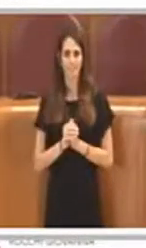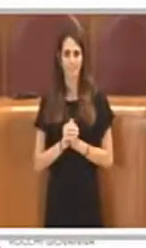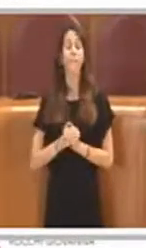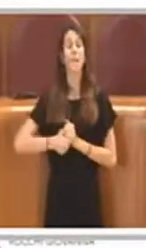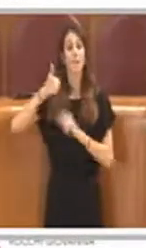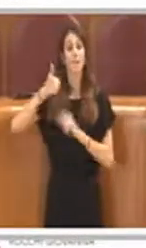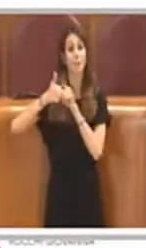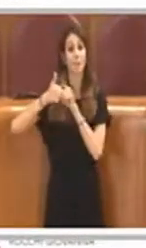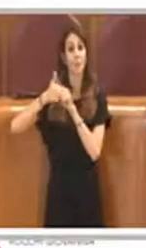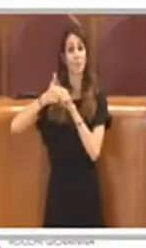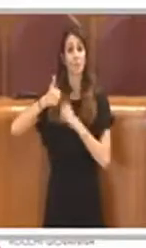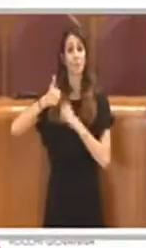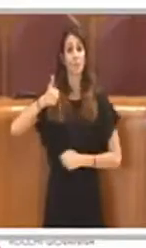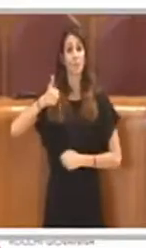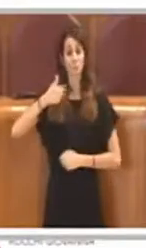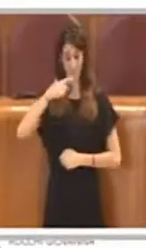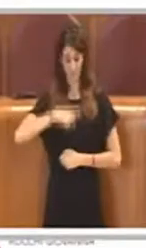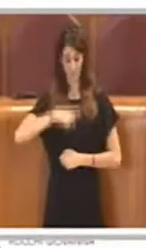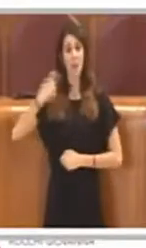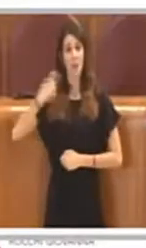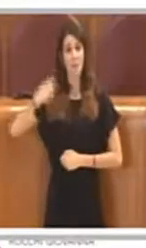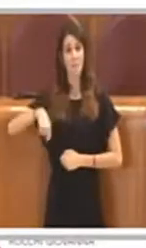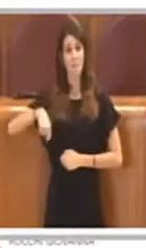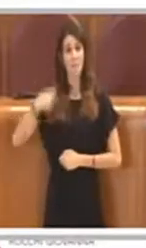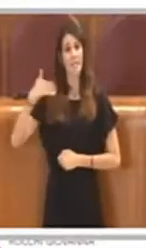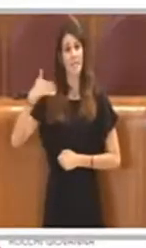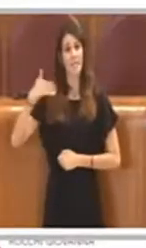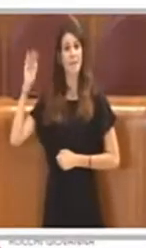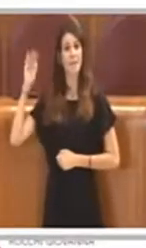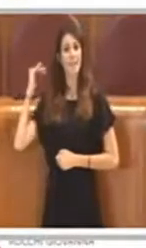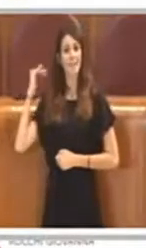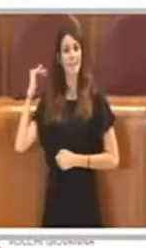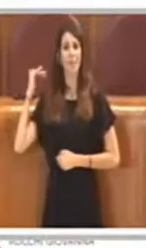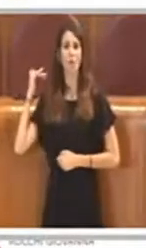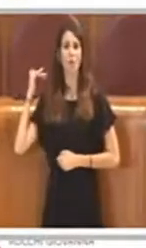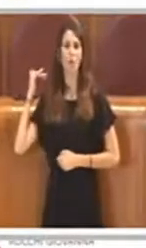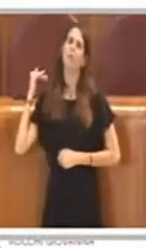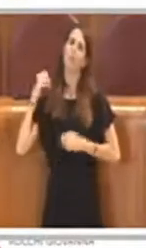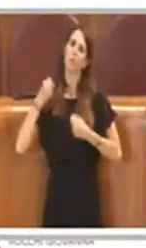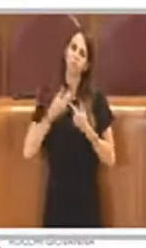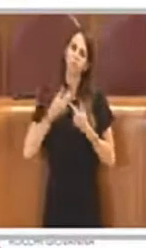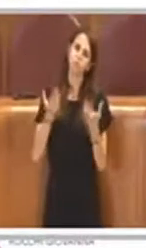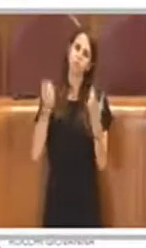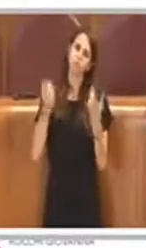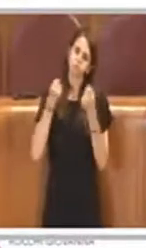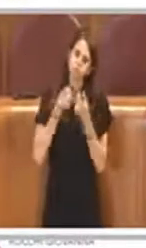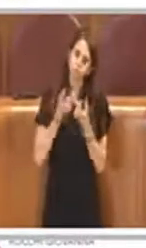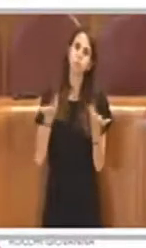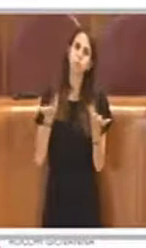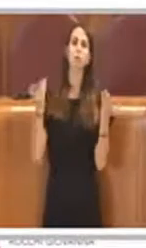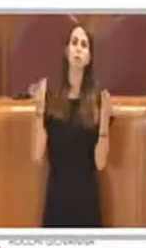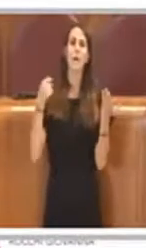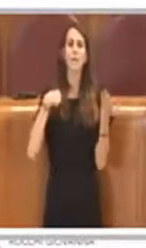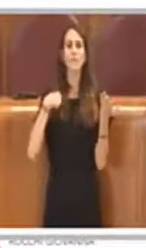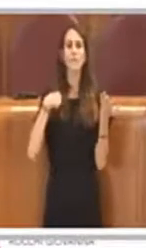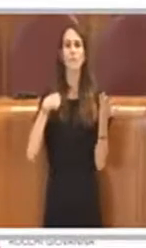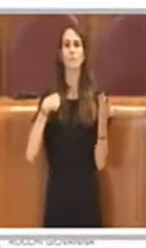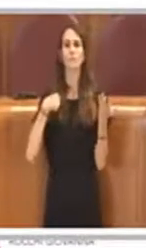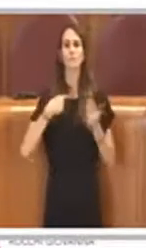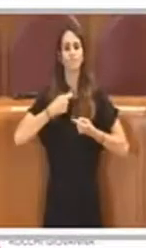il sottoscritto Presidente in passato in numerose occasioni si è fatto promotore e